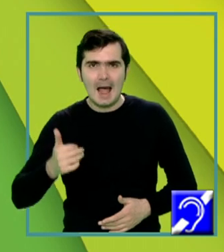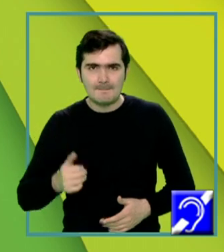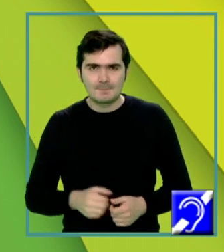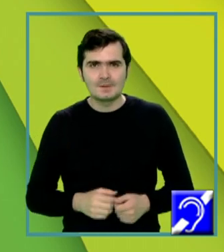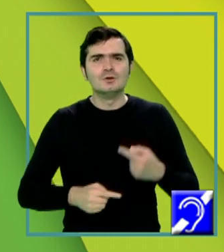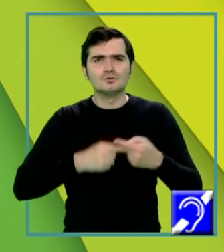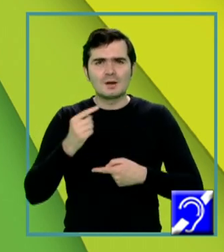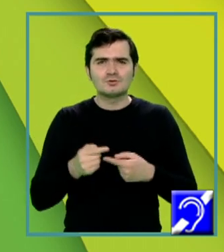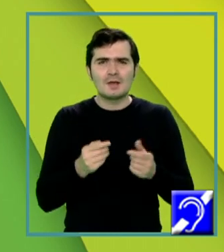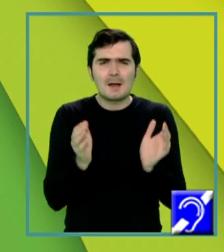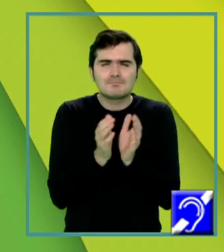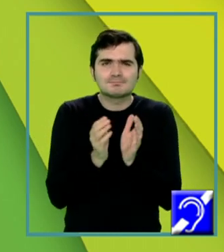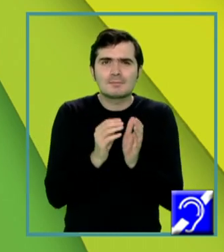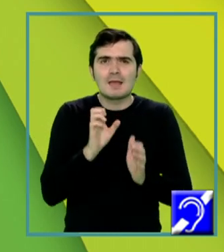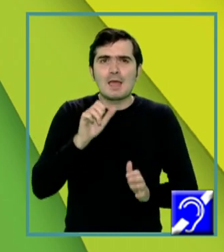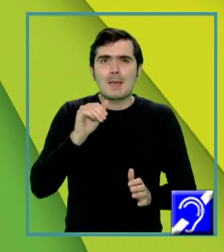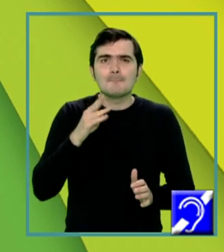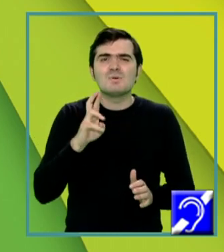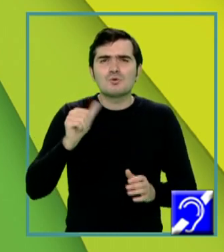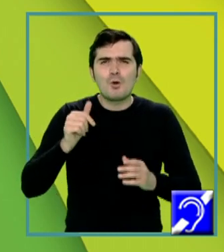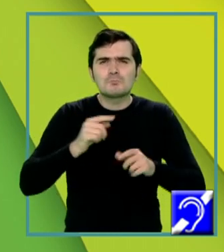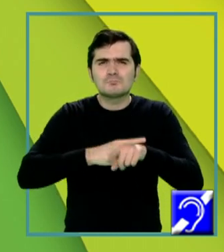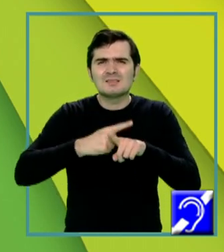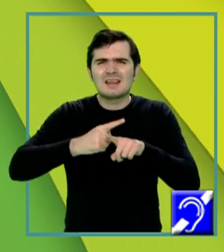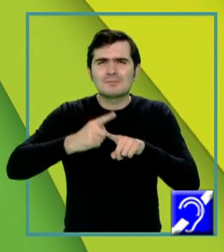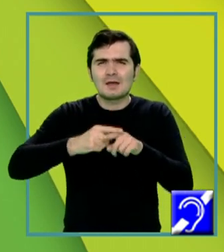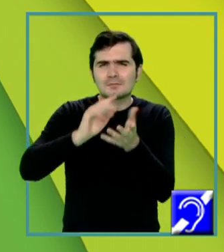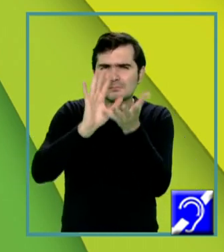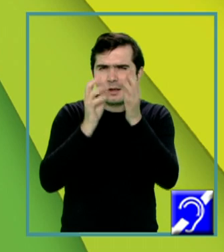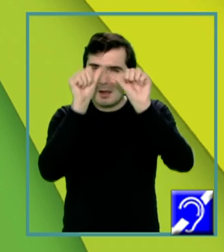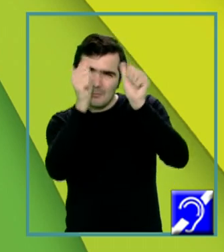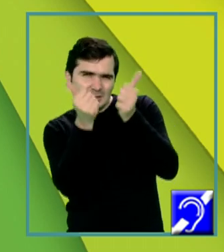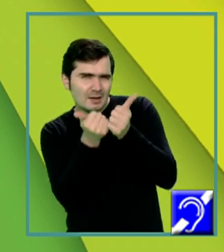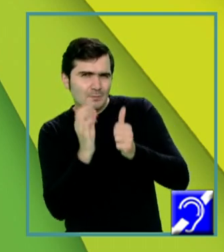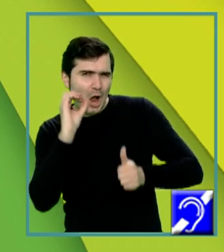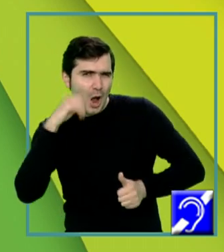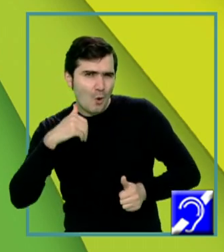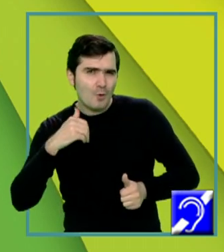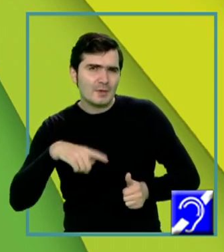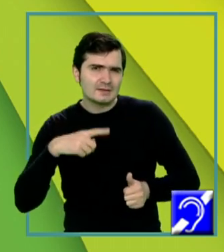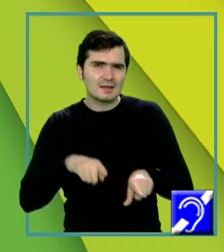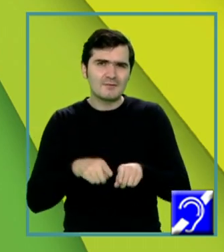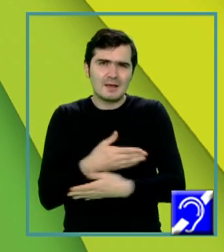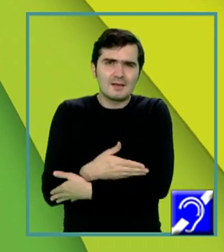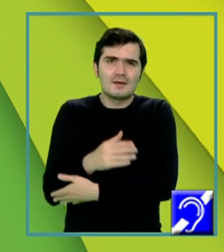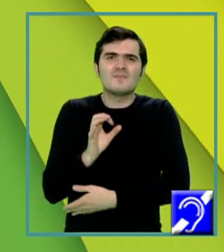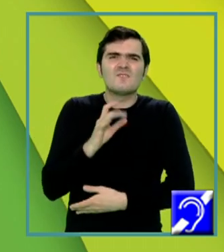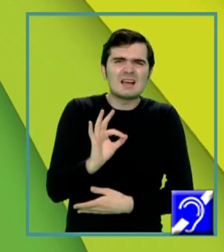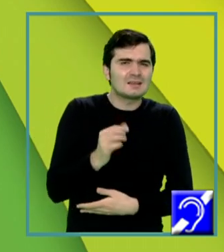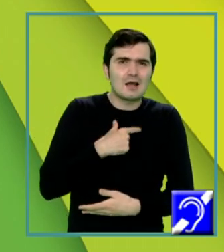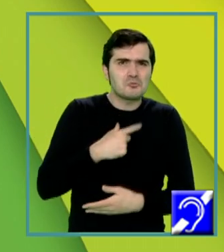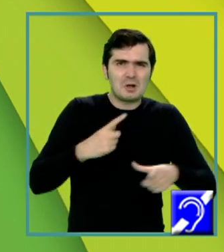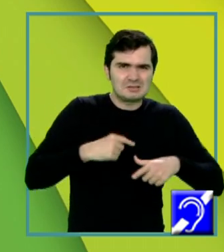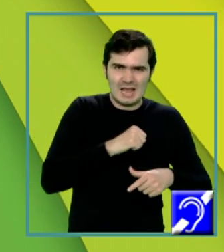embrionul treptat, capăt aspectul umanoid, devine făt, la început neviabil, apoi făt viabil,